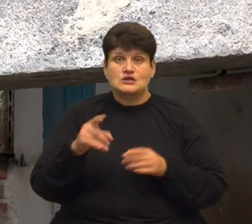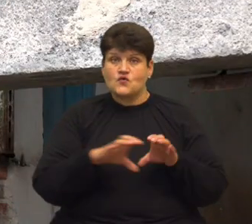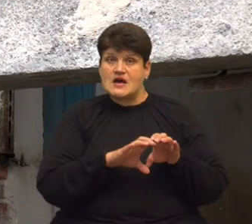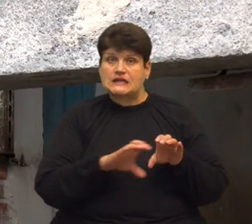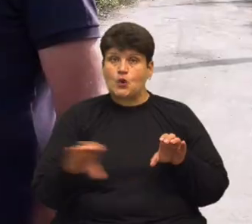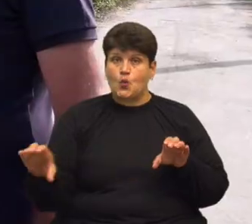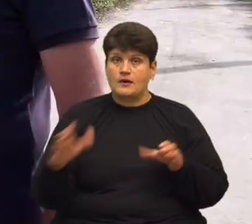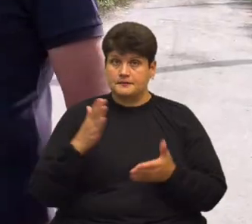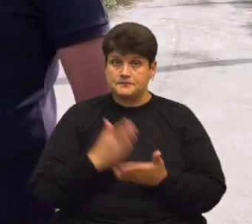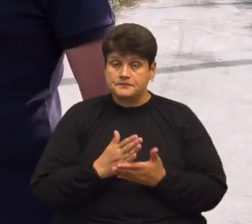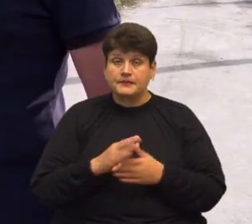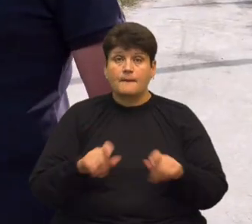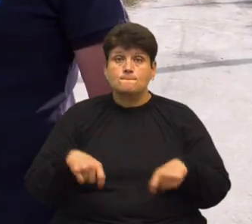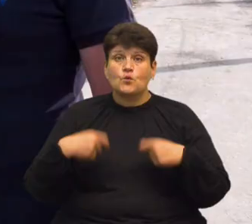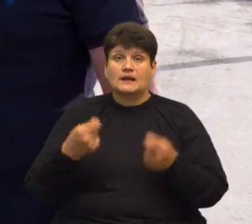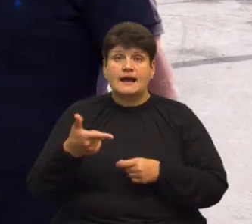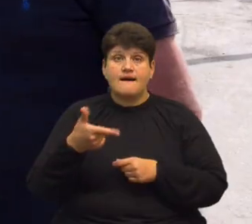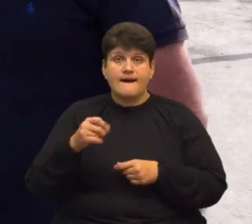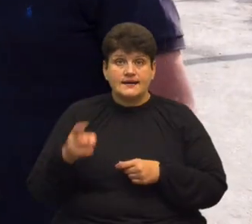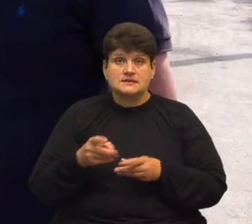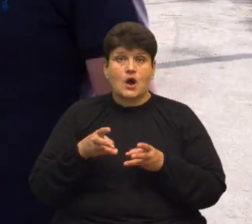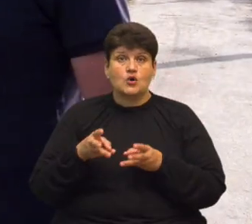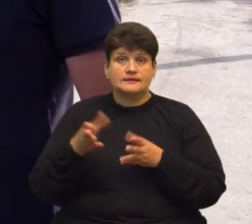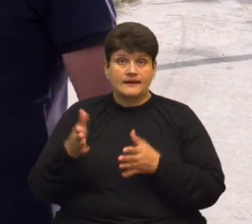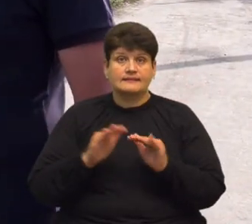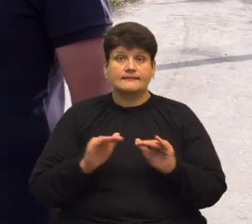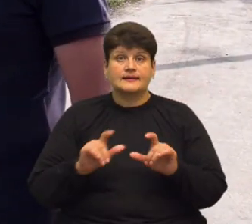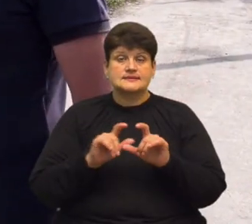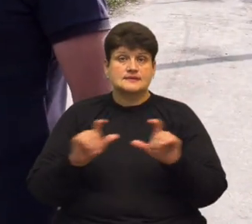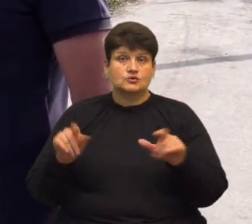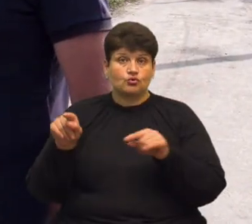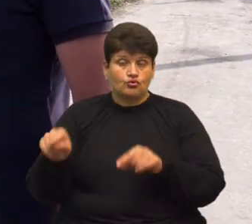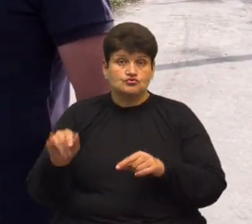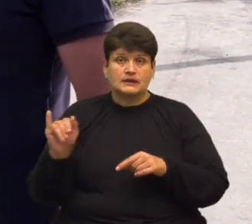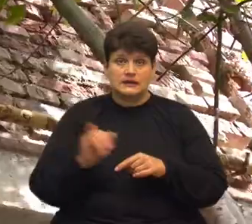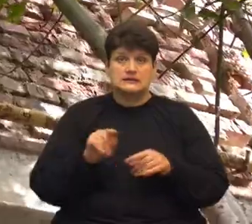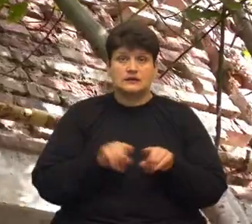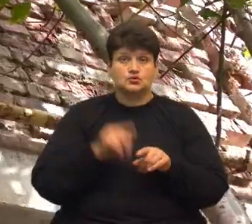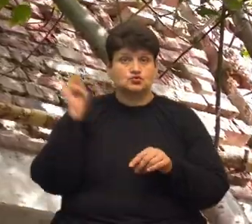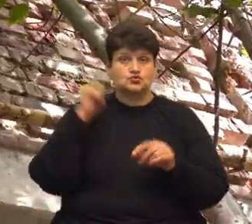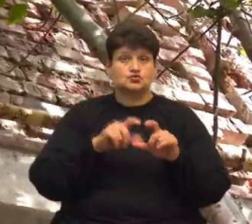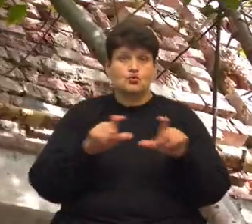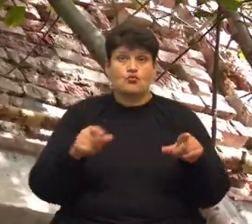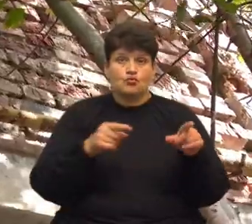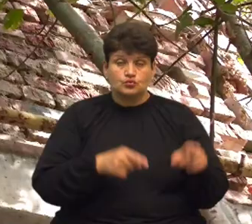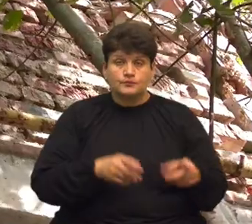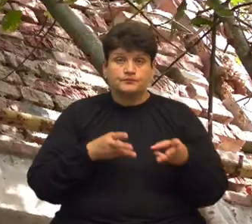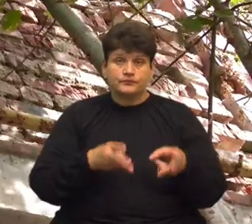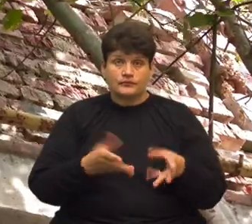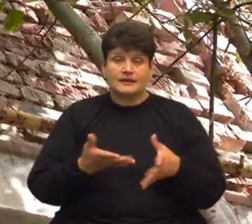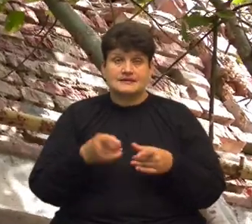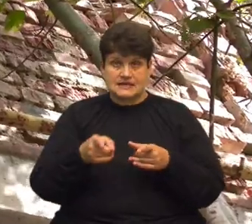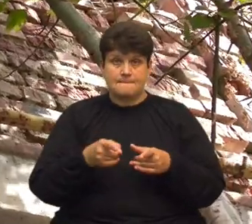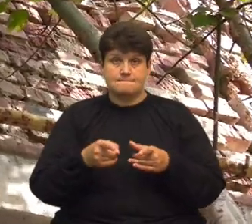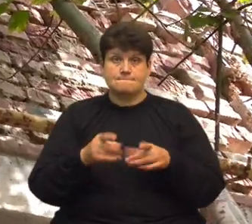яка подає газ на котельню дитячого садочку, а також на котельню школи. Оці бетонні перемічки, які ви